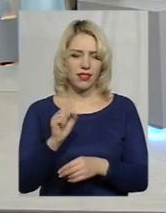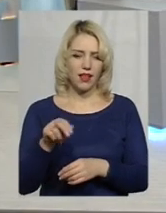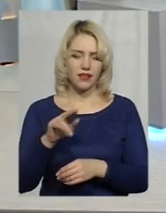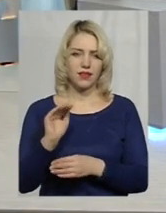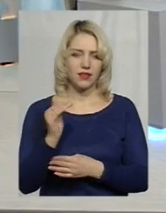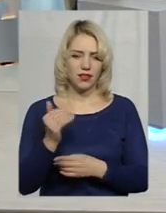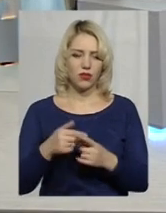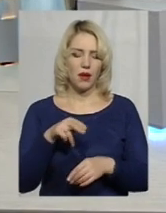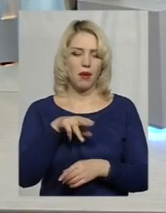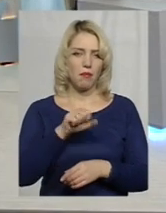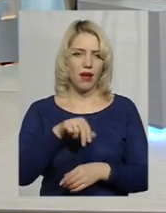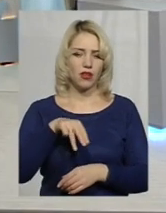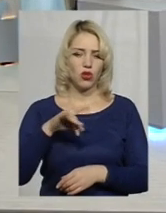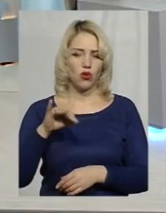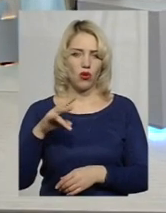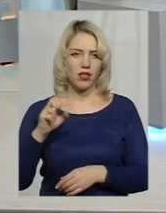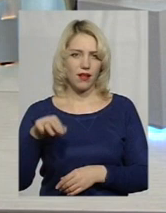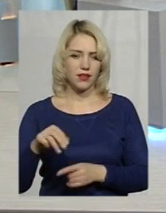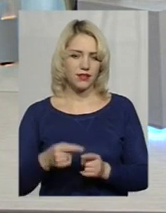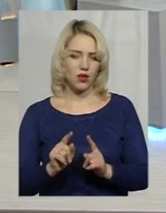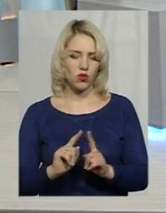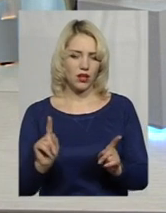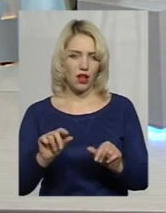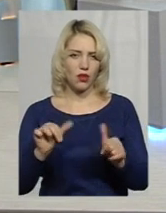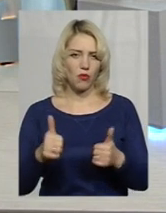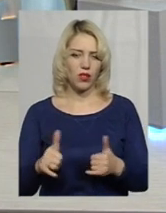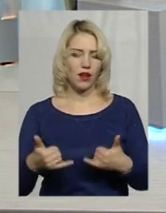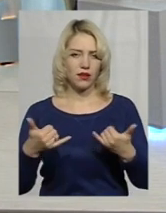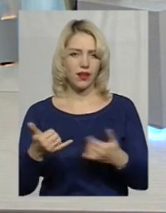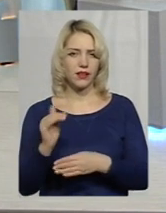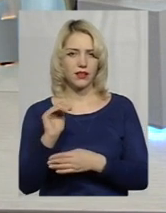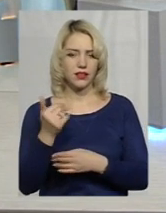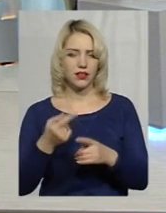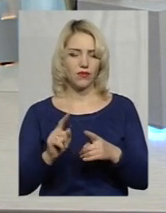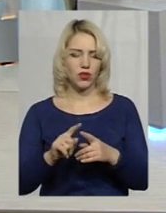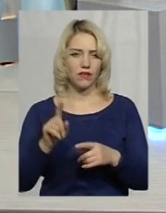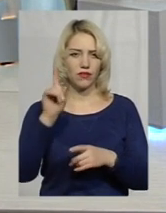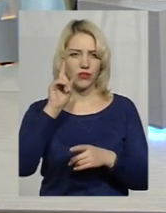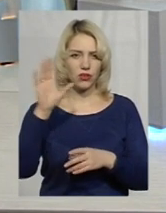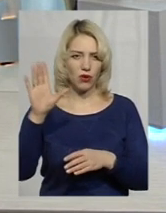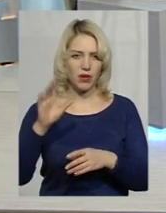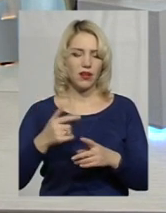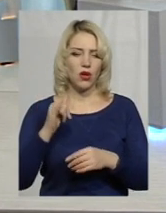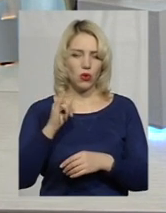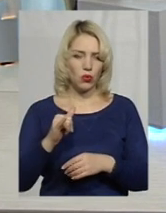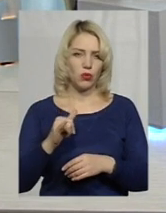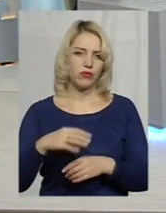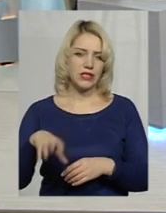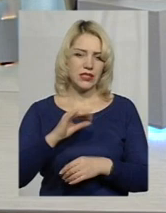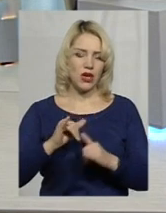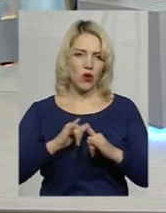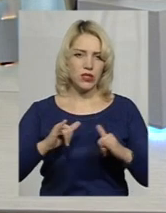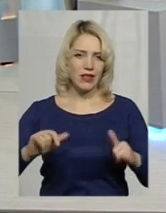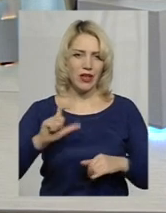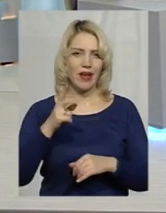унікальна модель для України, але достатньо відома в розвинутих європейських країнах і не тільки європейських,